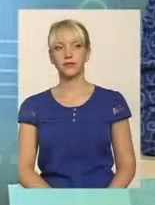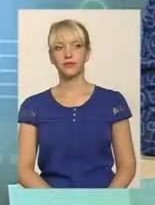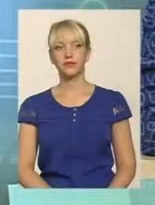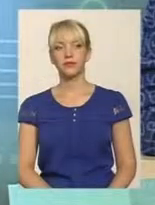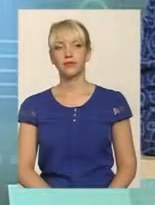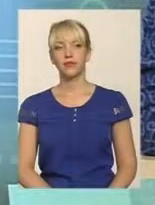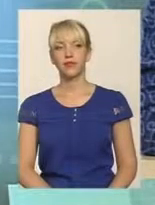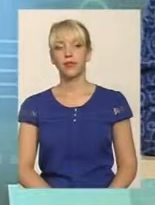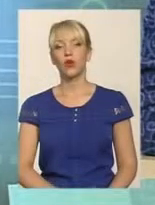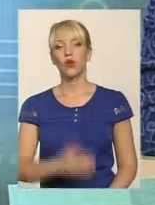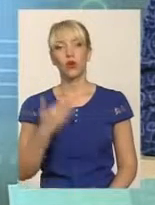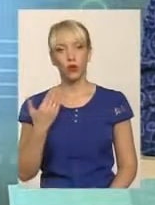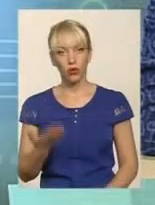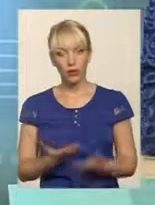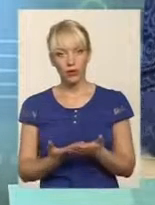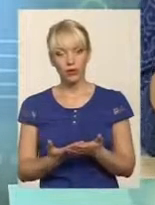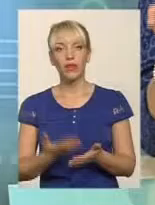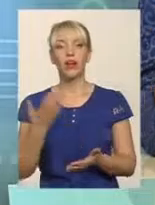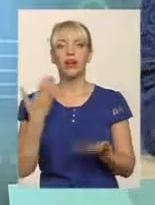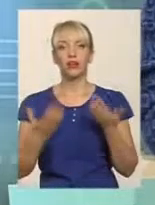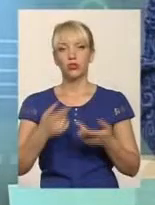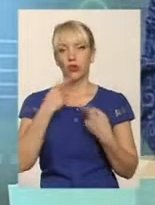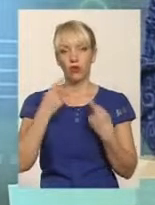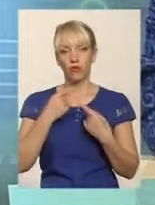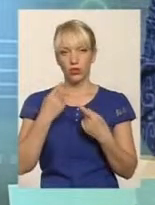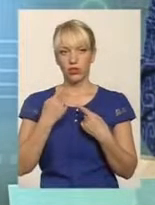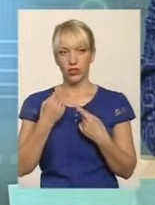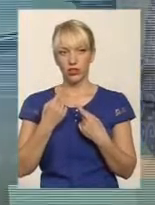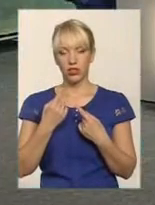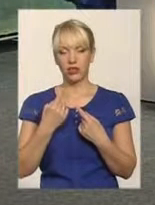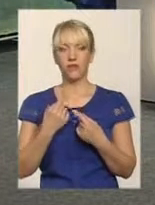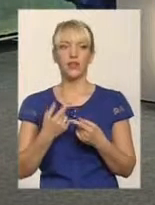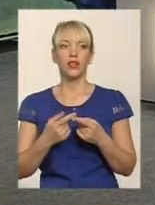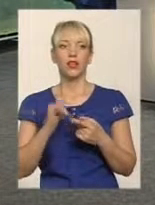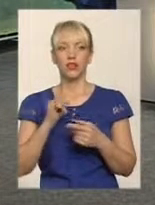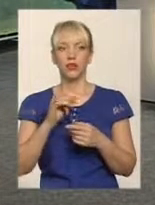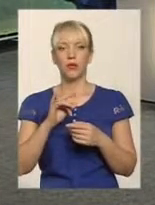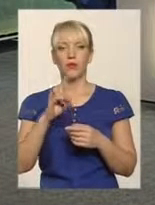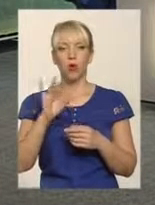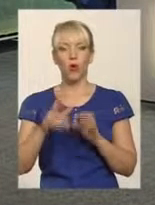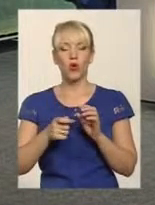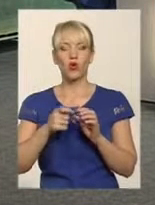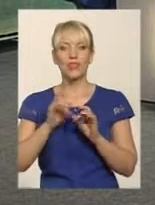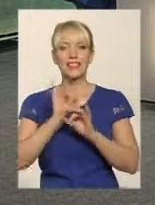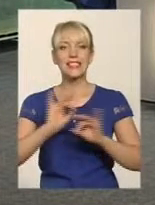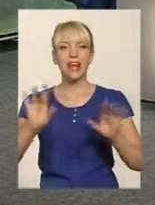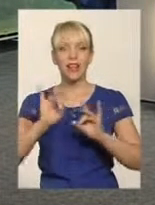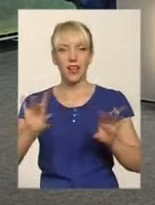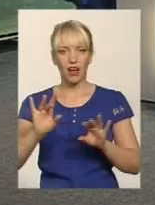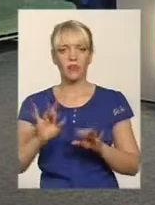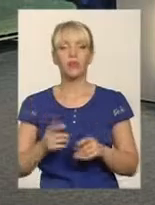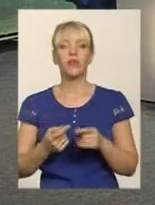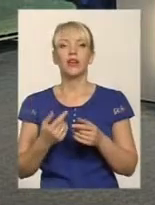Пані Наталію, отже, якщо говорити, відштовхуючись від отакої заяви, що зроблено за